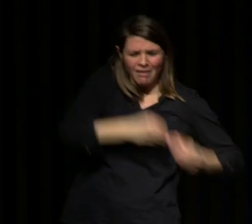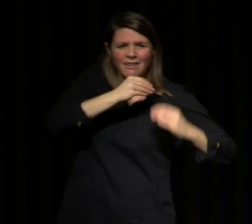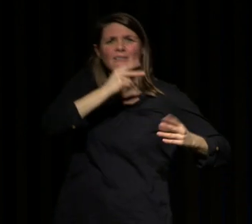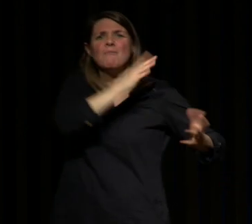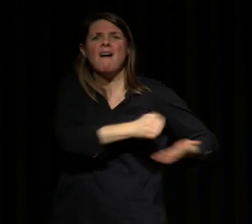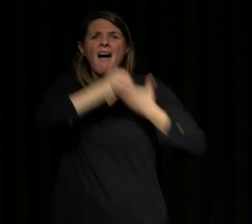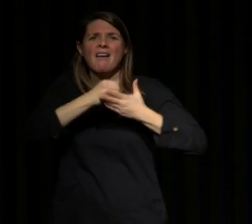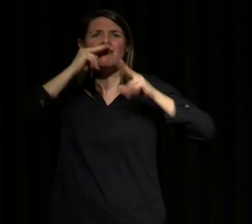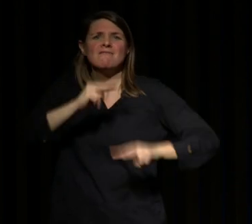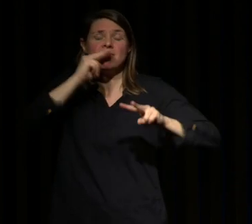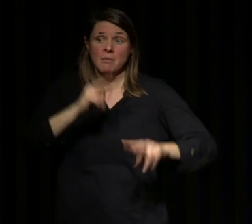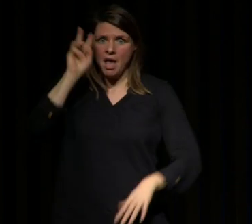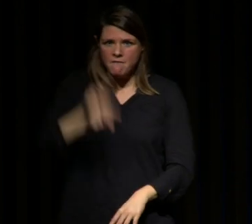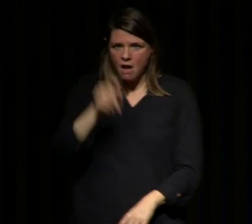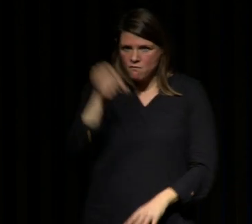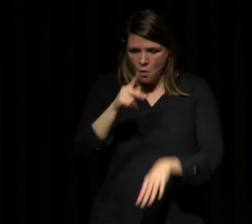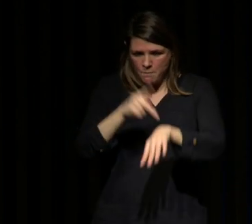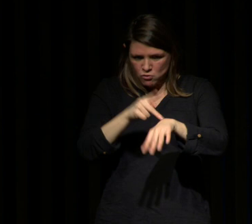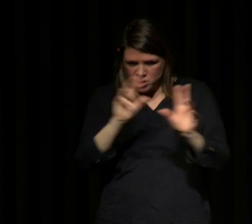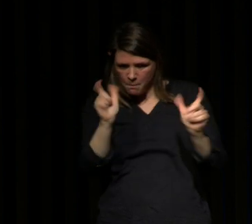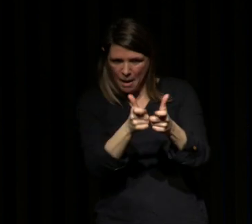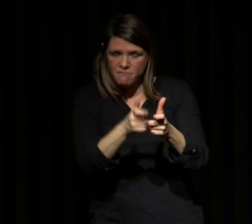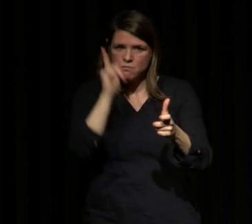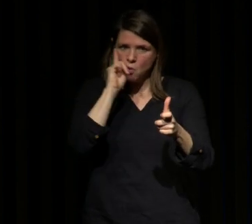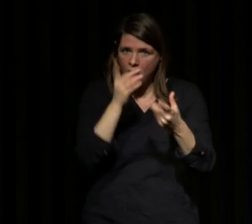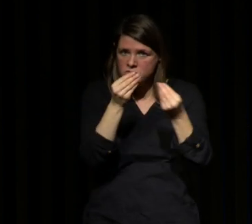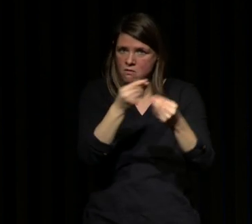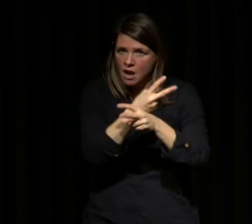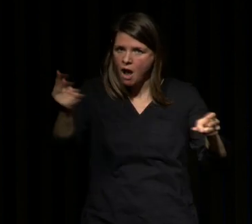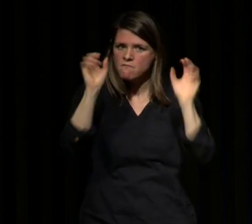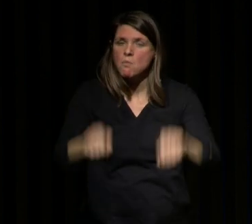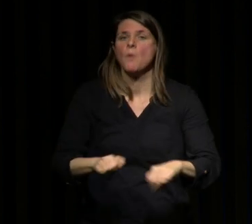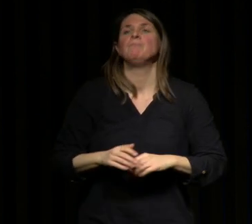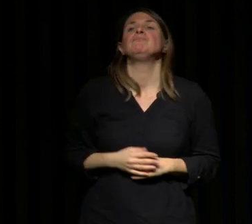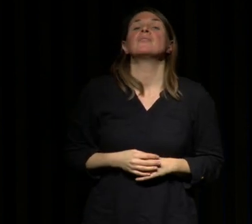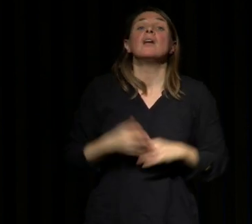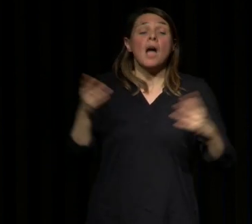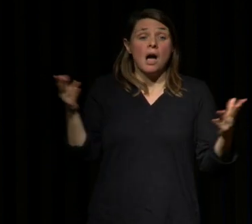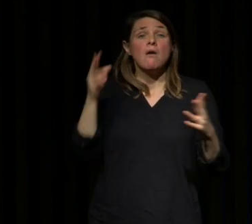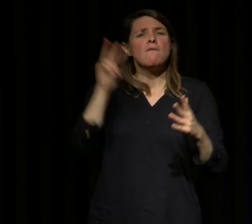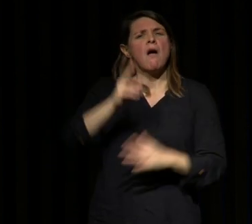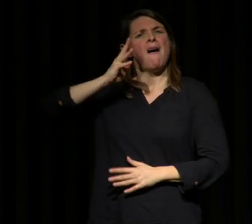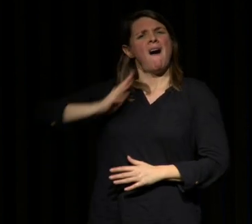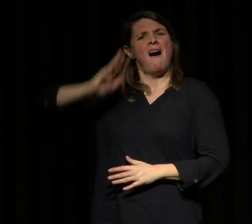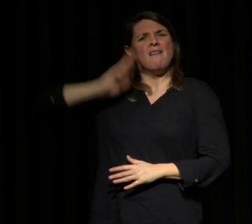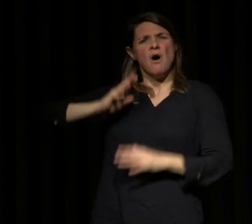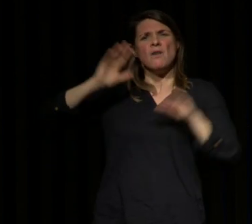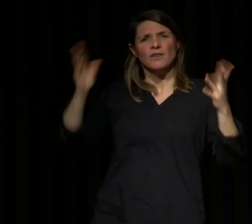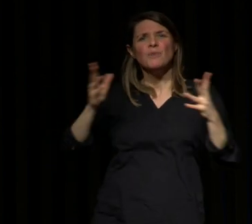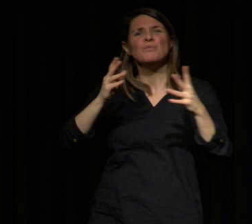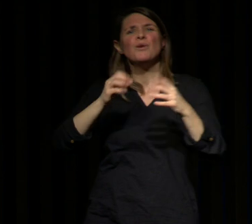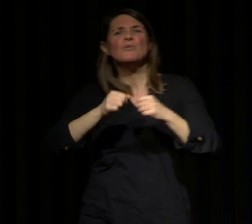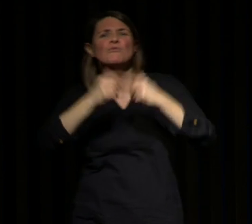que c'est une pathologie qui peut être très grave et en particulier alors qu'auparavant on parlait de comorbidité